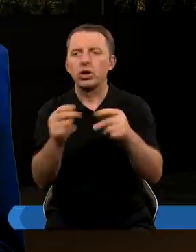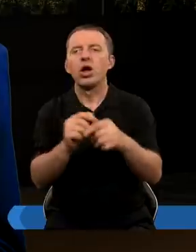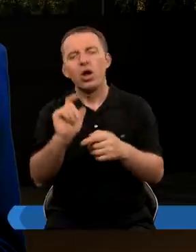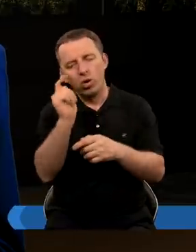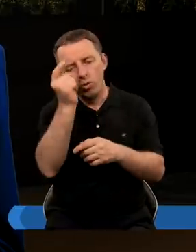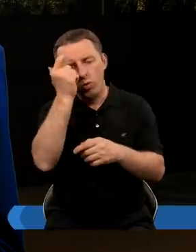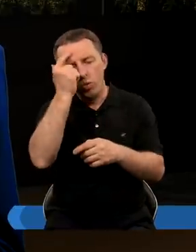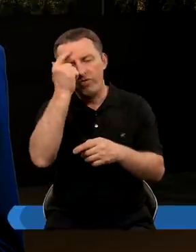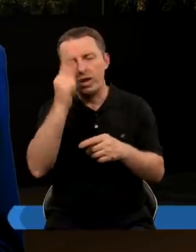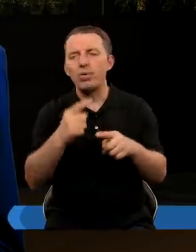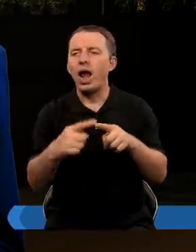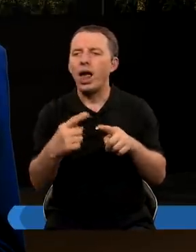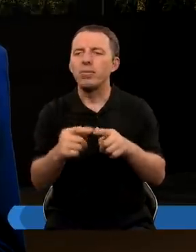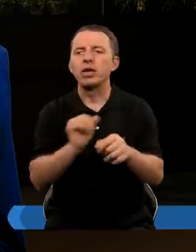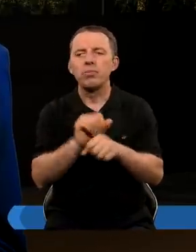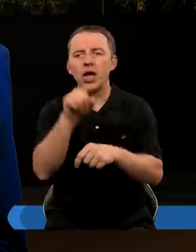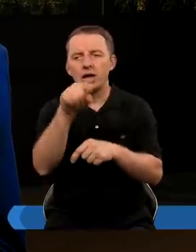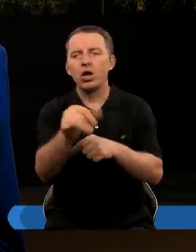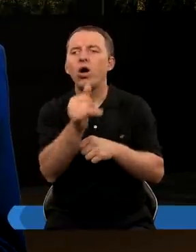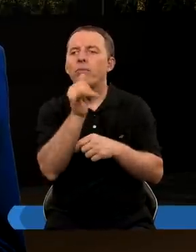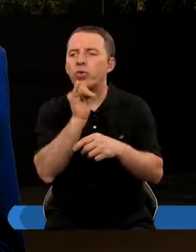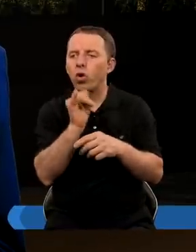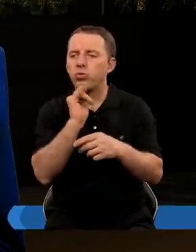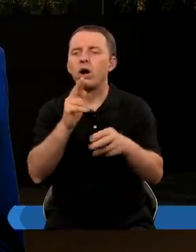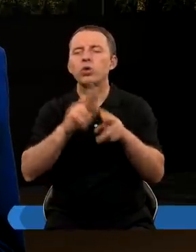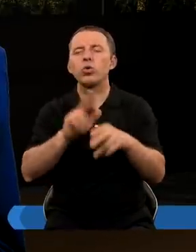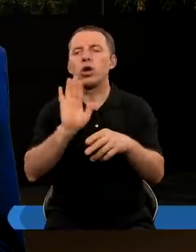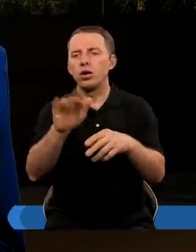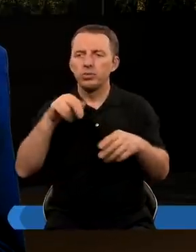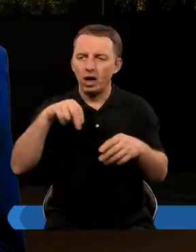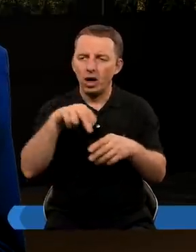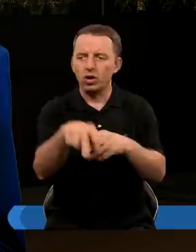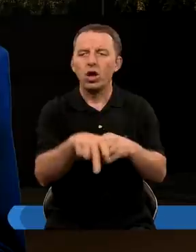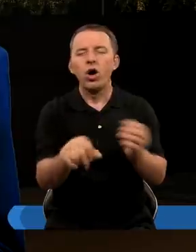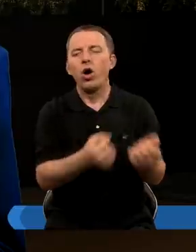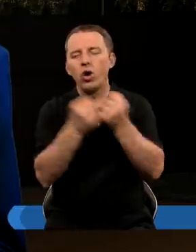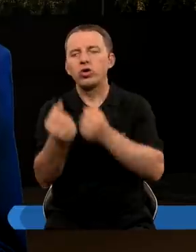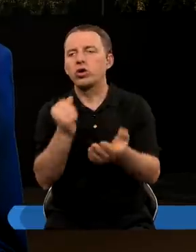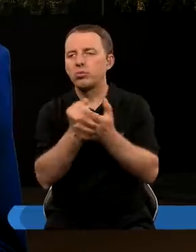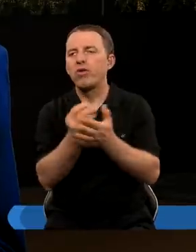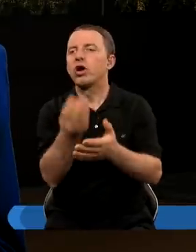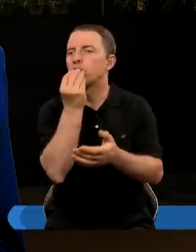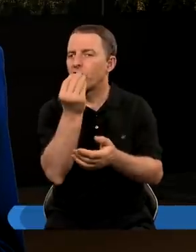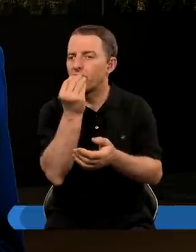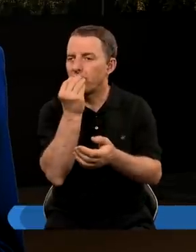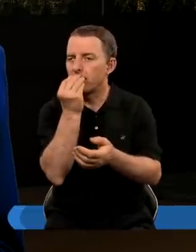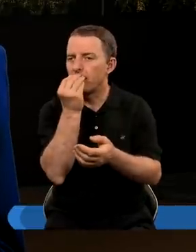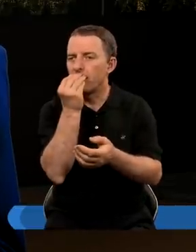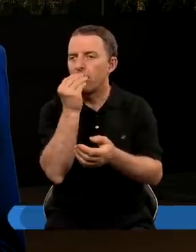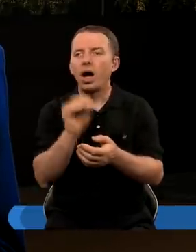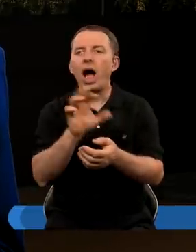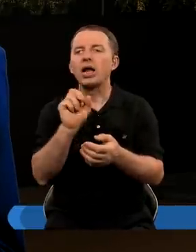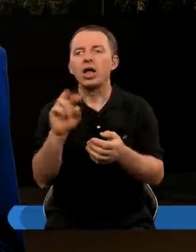I głównym elementem to jest też taka próba, którą przechodzili odnośnie pożywienia, ponieważ hebrajczycy